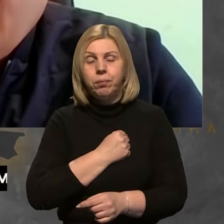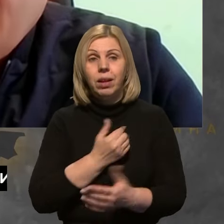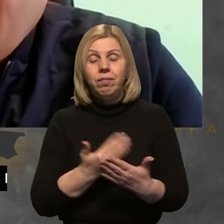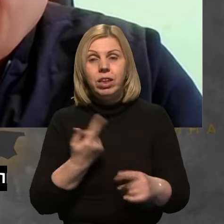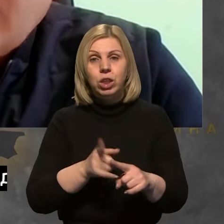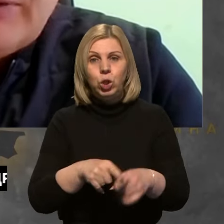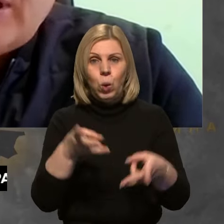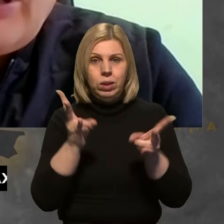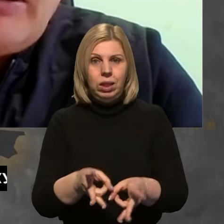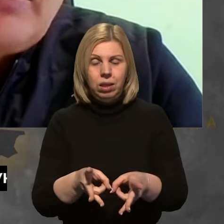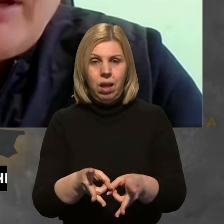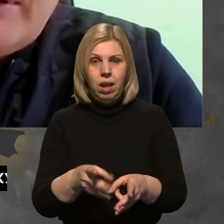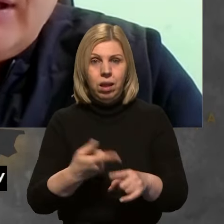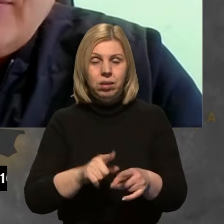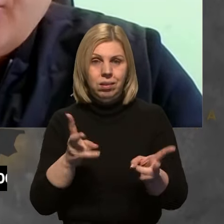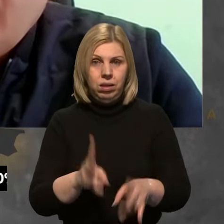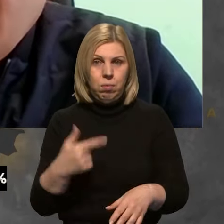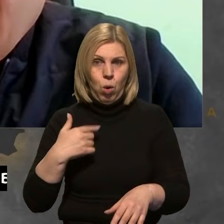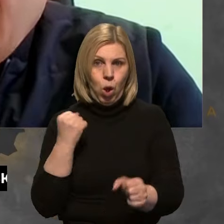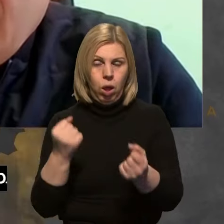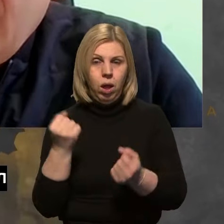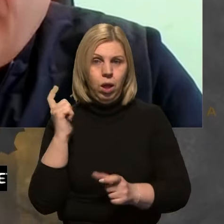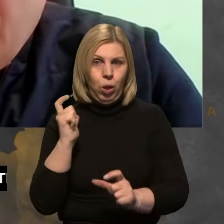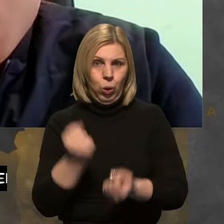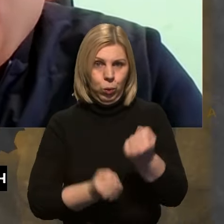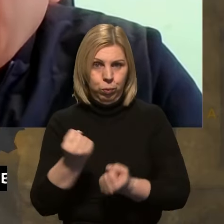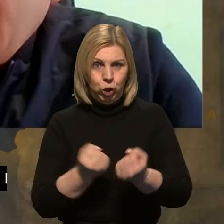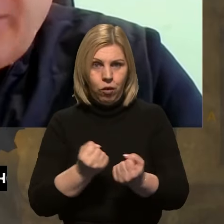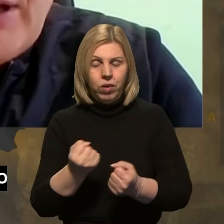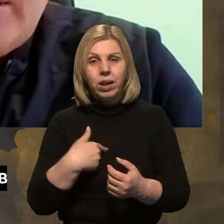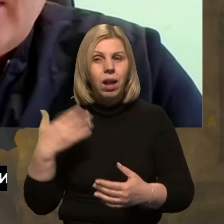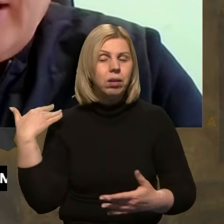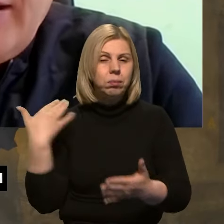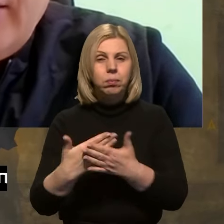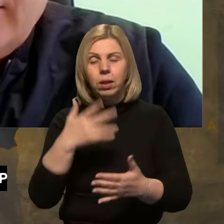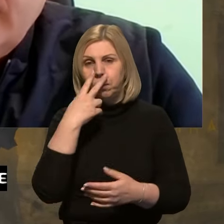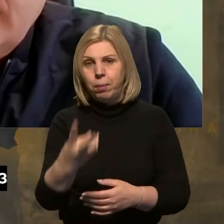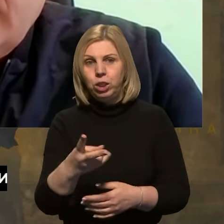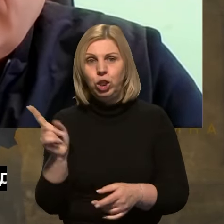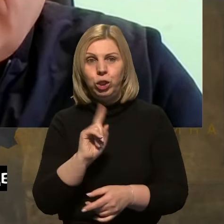страдають наші перевізники, тому що, як попередні кадри бачили,